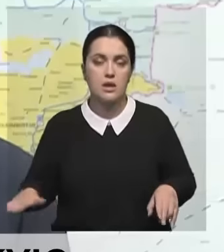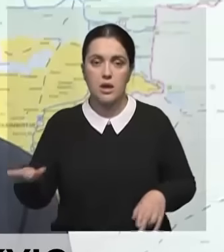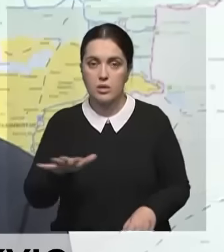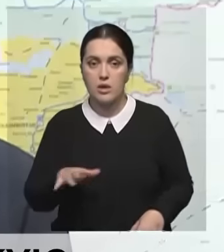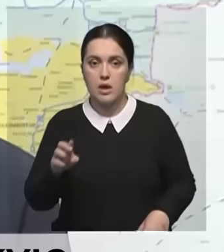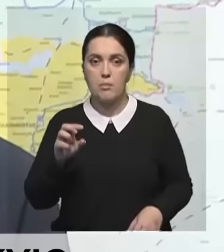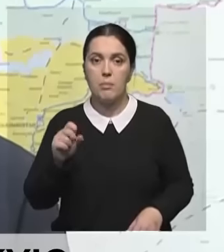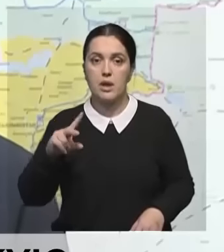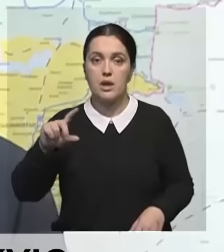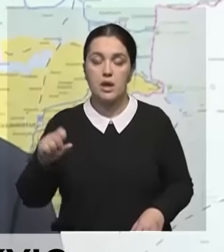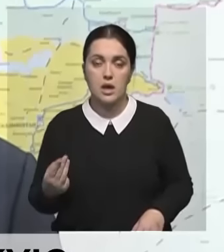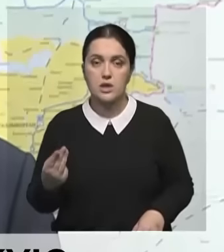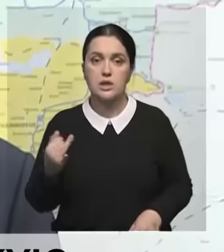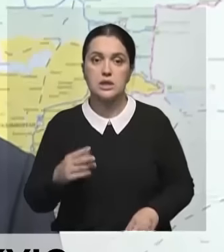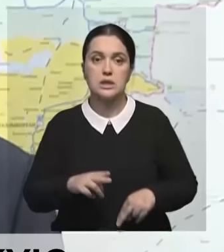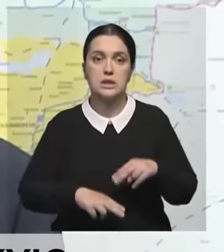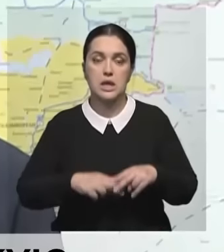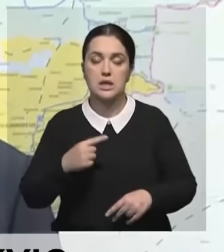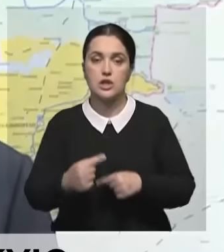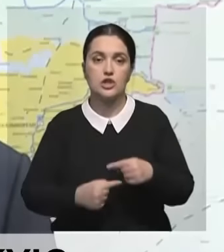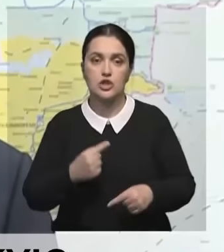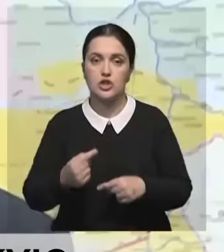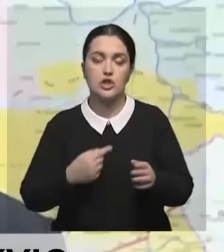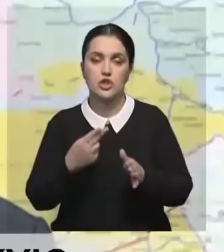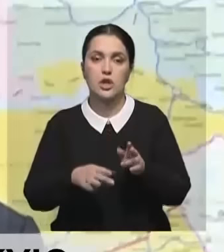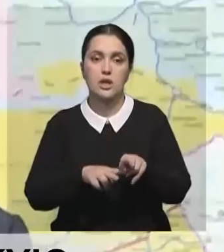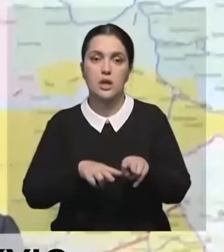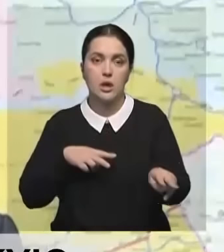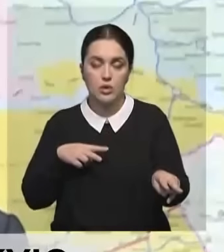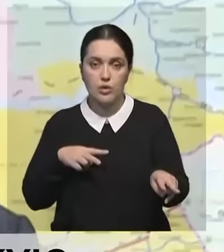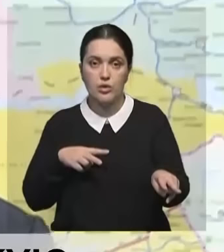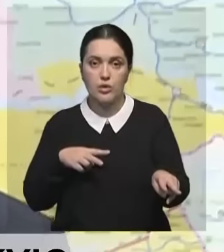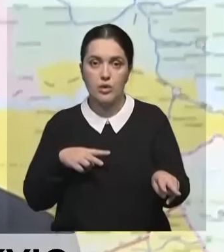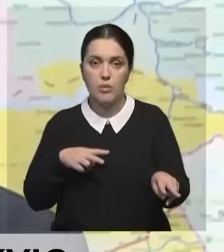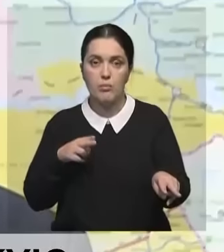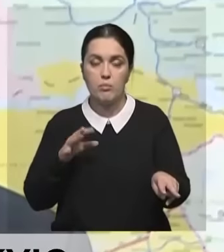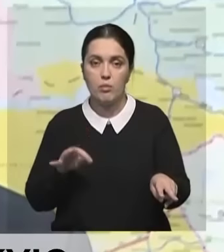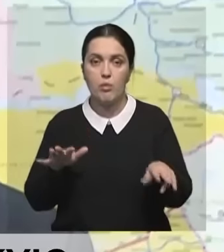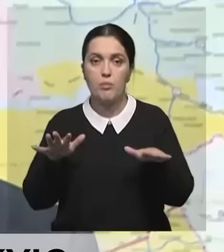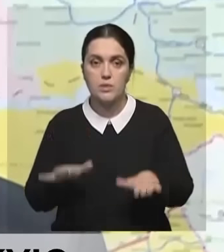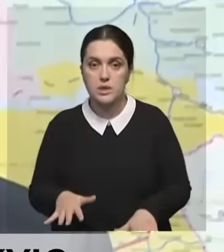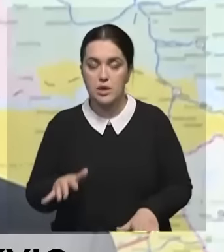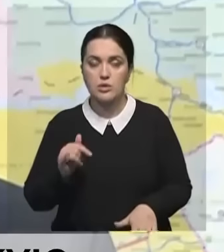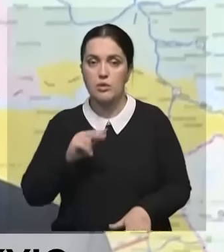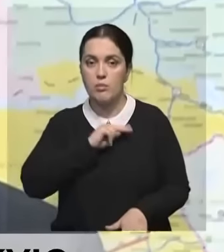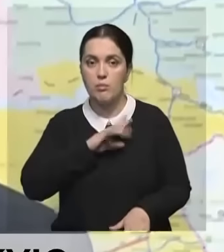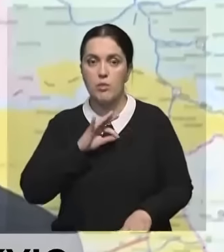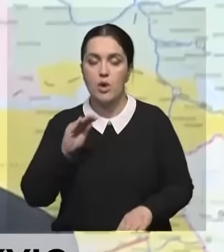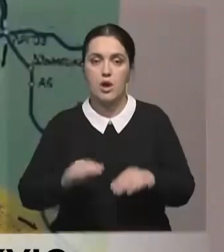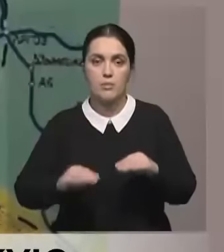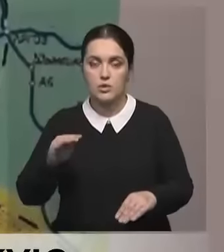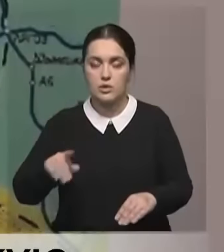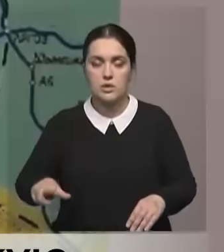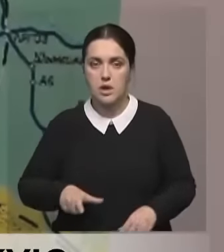города Балхаша и строительство путепровода через железную дорогу. Кроме того, по участкам ведется работа по обустройству